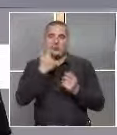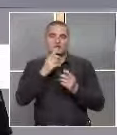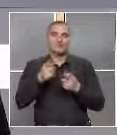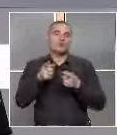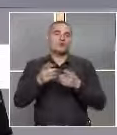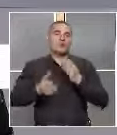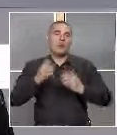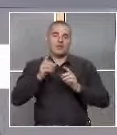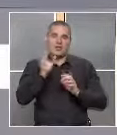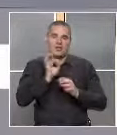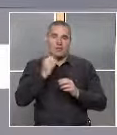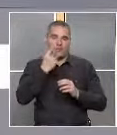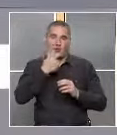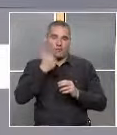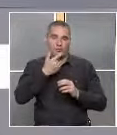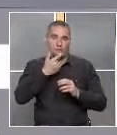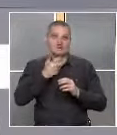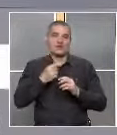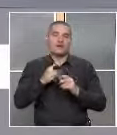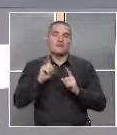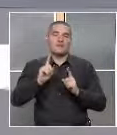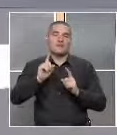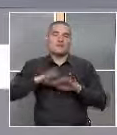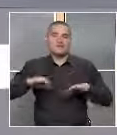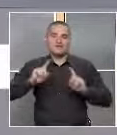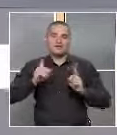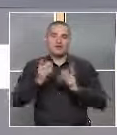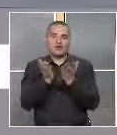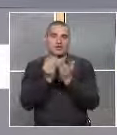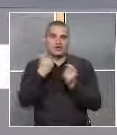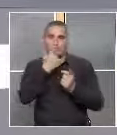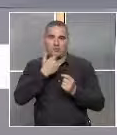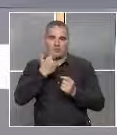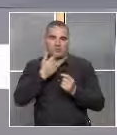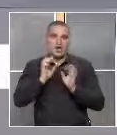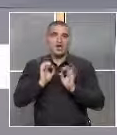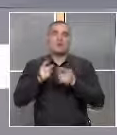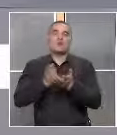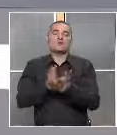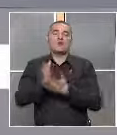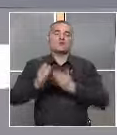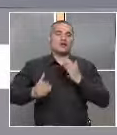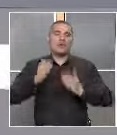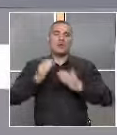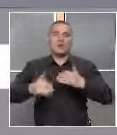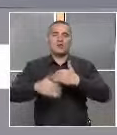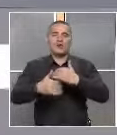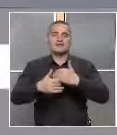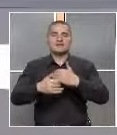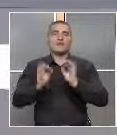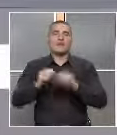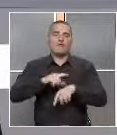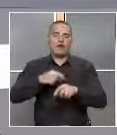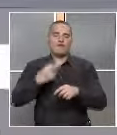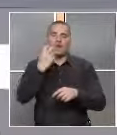устни и не може да чете по устните на робота. По този начин робота асистира по време на логопедичната